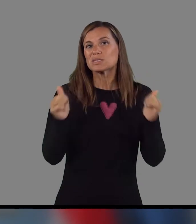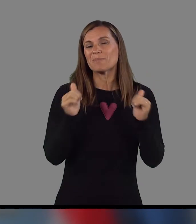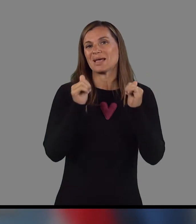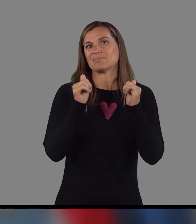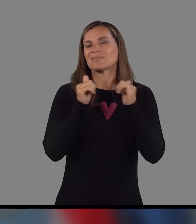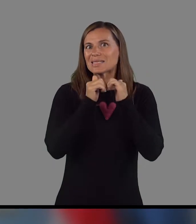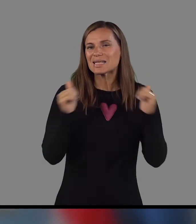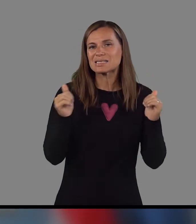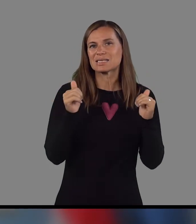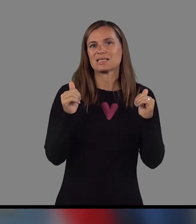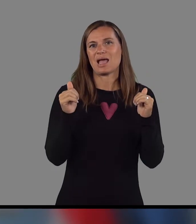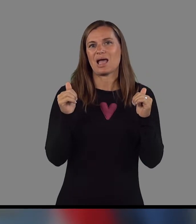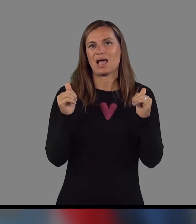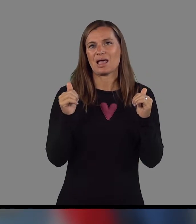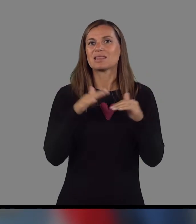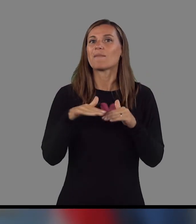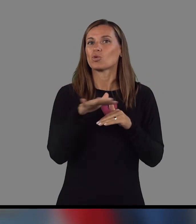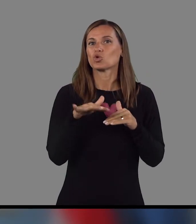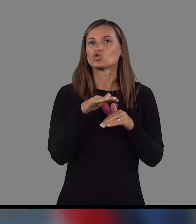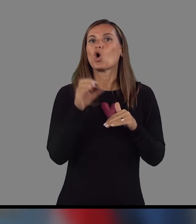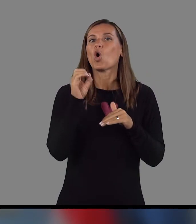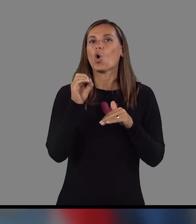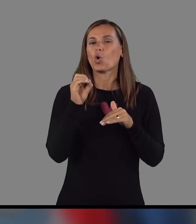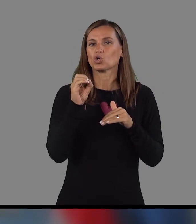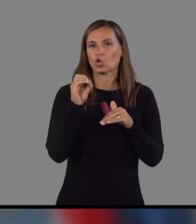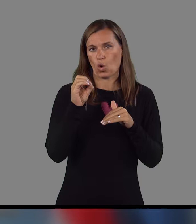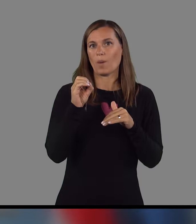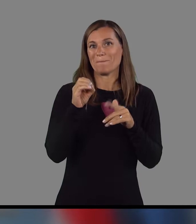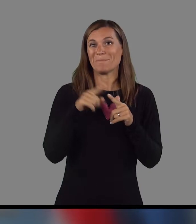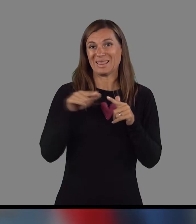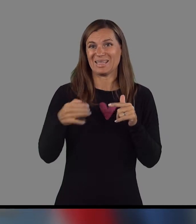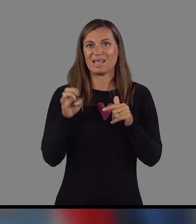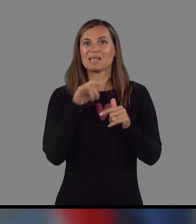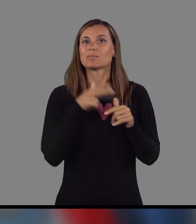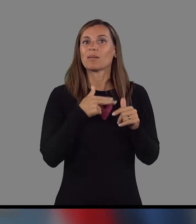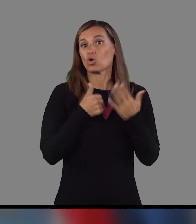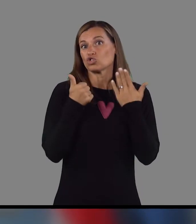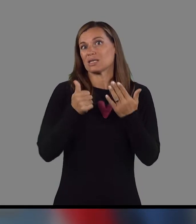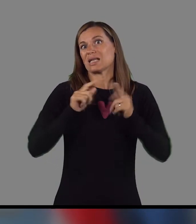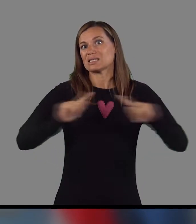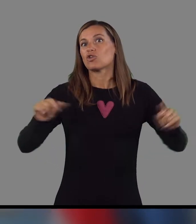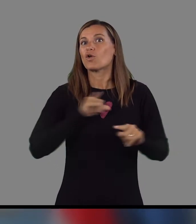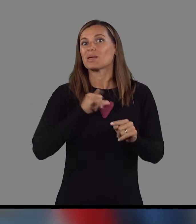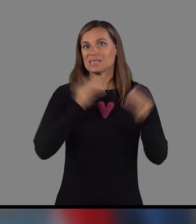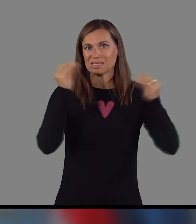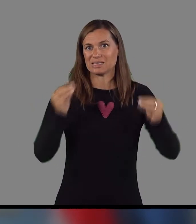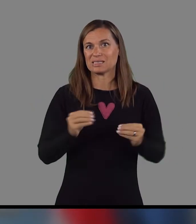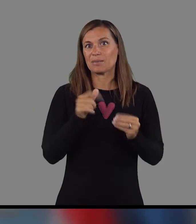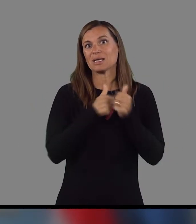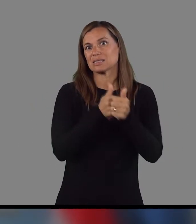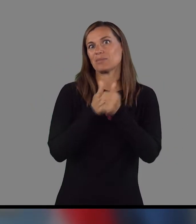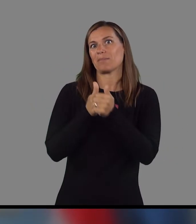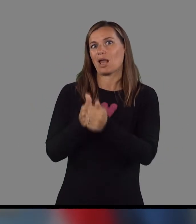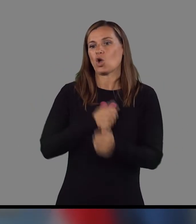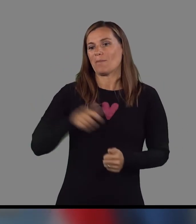izrazita, tudi na področju ortopedije, kjer imamo pravzaprav šest različnih informacijskih sistemov, ki spremljajo